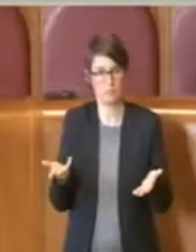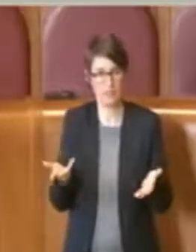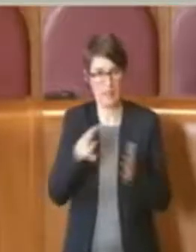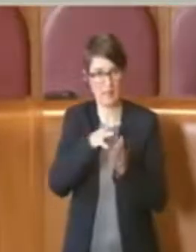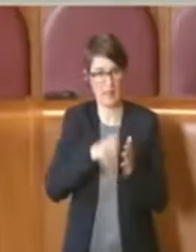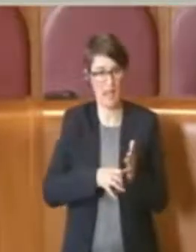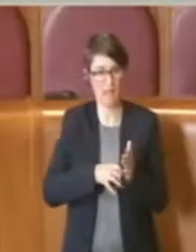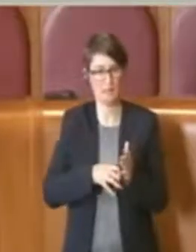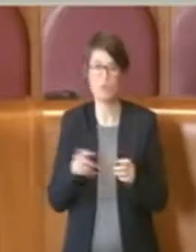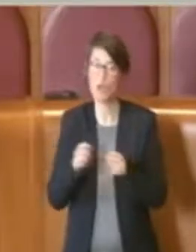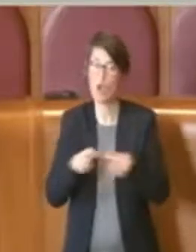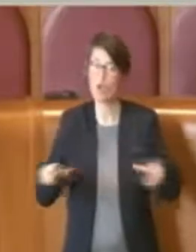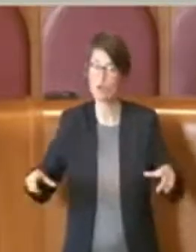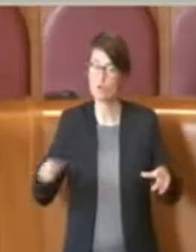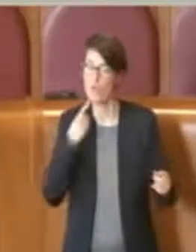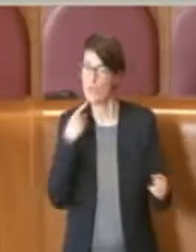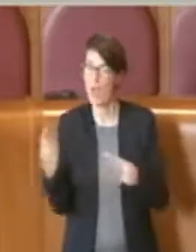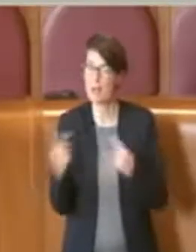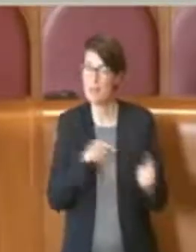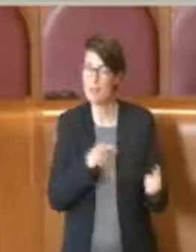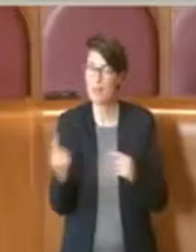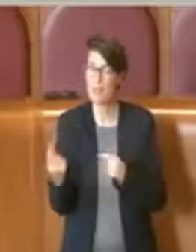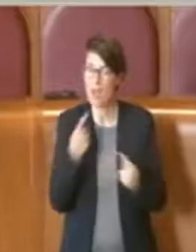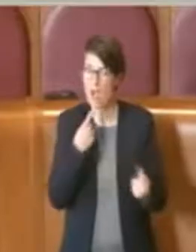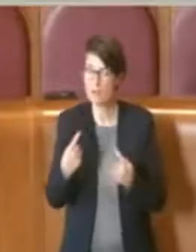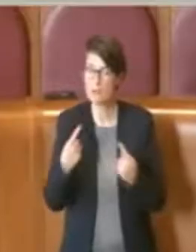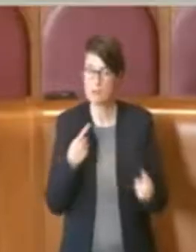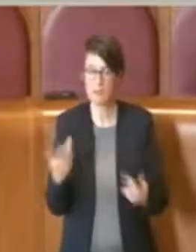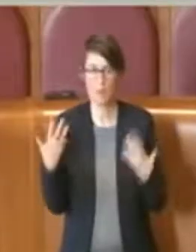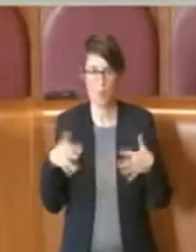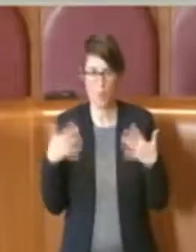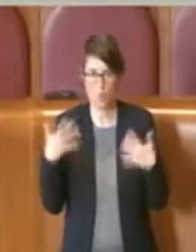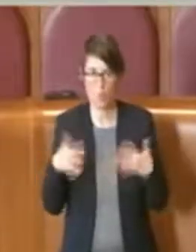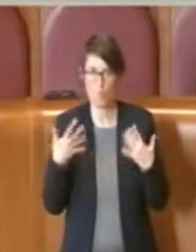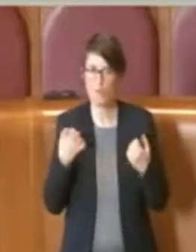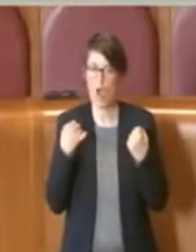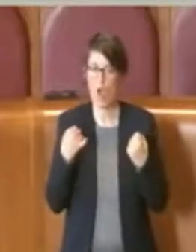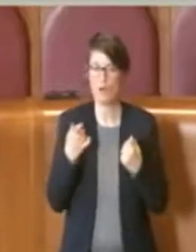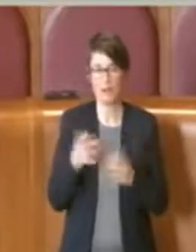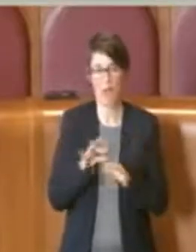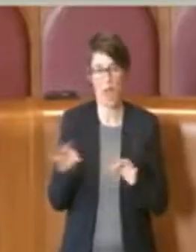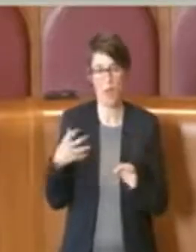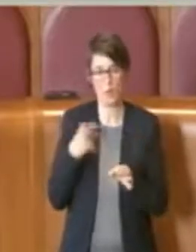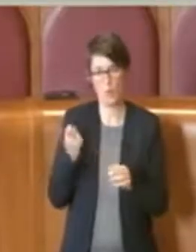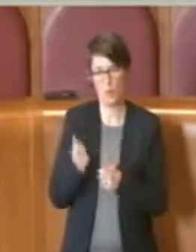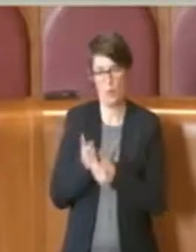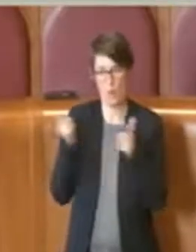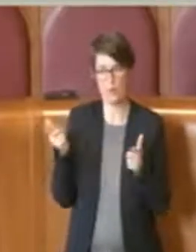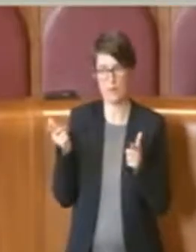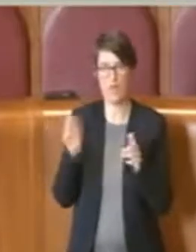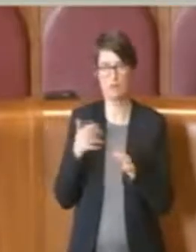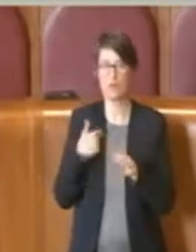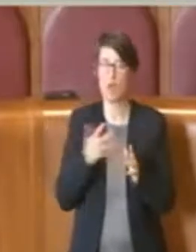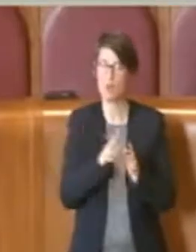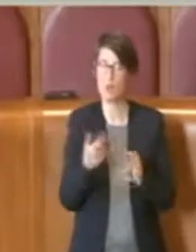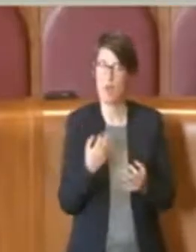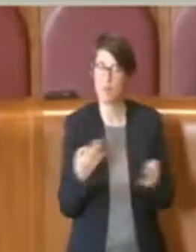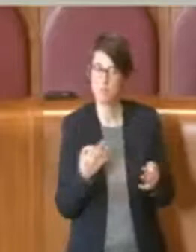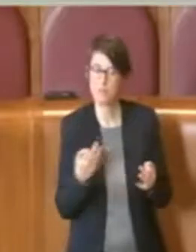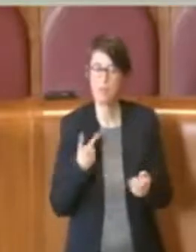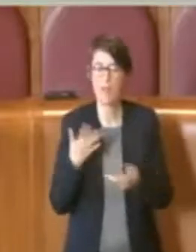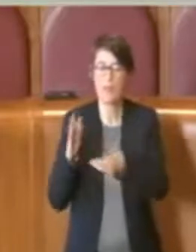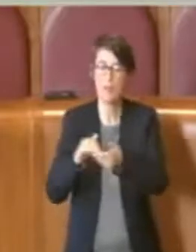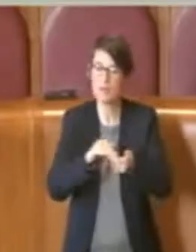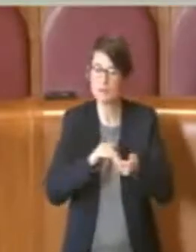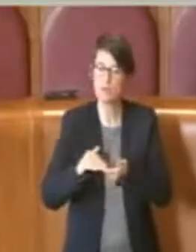alcune volte con dei toni sinceramente non accettabili. Però devo dire che poi alcune associazioni, alcuni